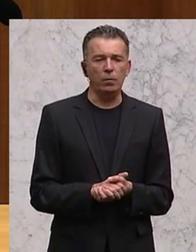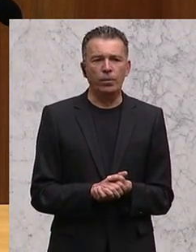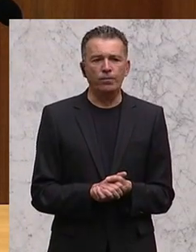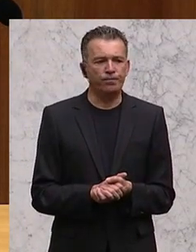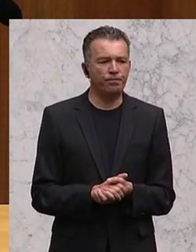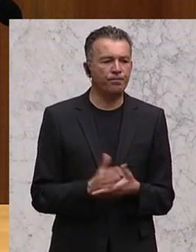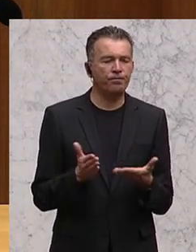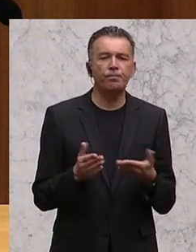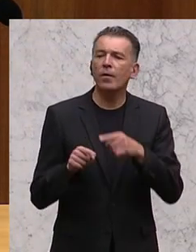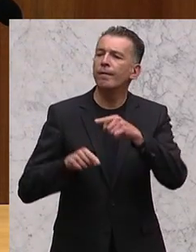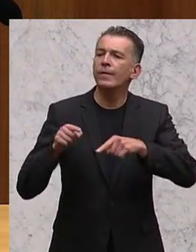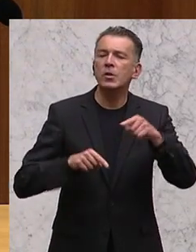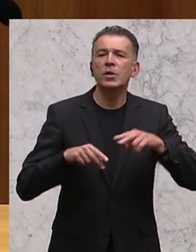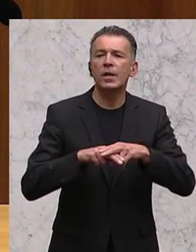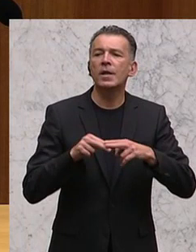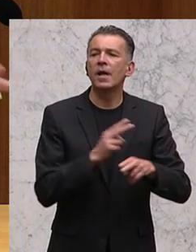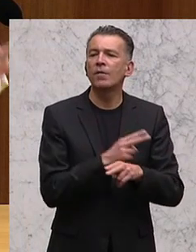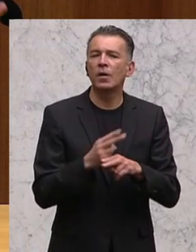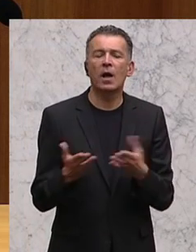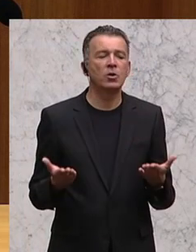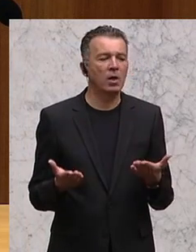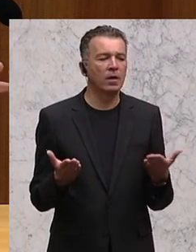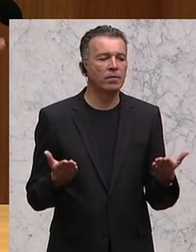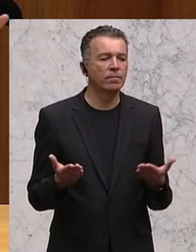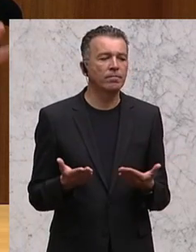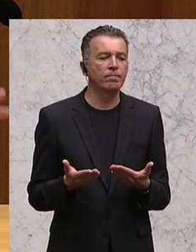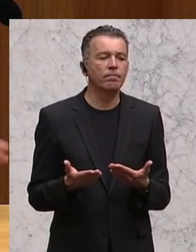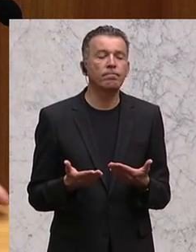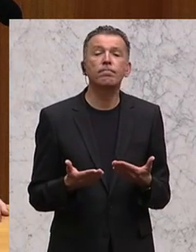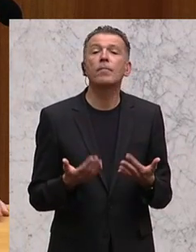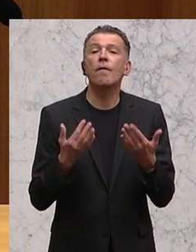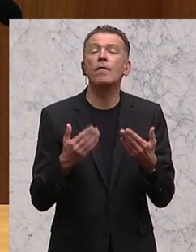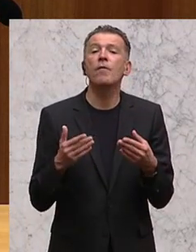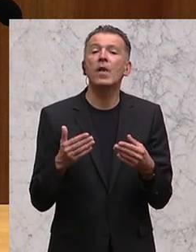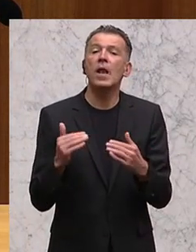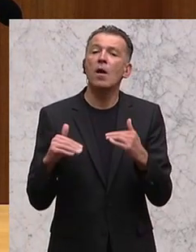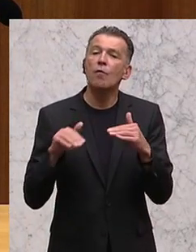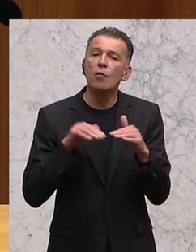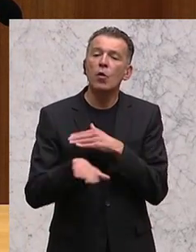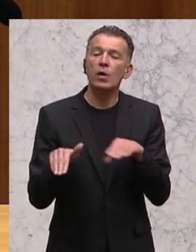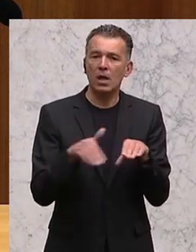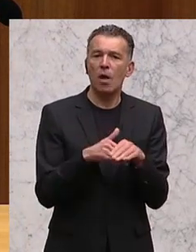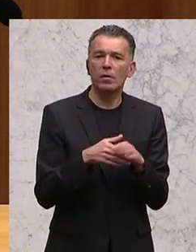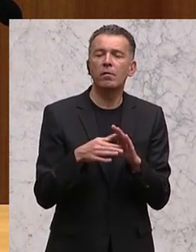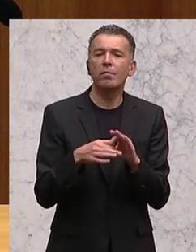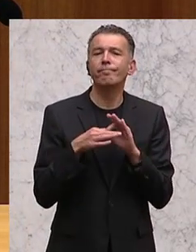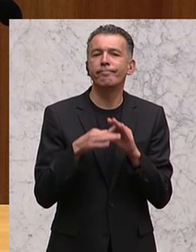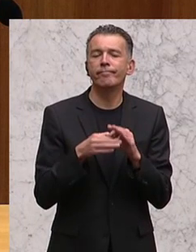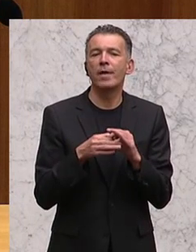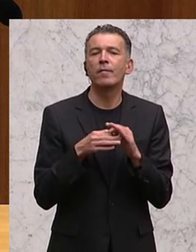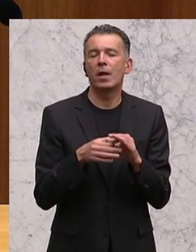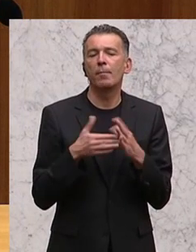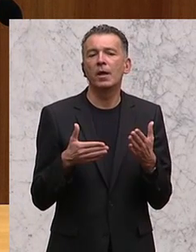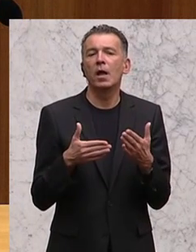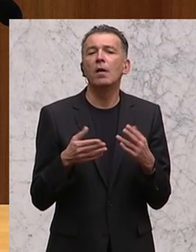was die einzelnen Nationalstaaten an Flüchtlingen und an Flüchtlingsquoten aufgenommen haben. Ich glaube, das ist ein ganz, ganz wesentlicher Punkt. Wir